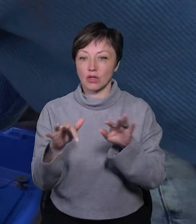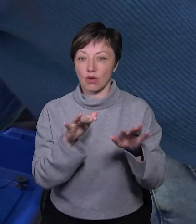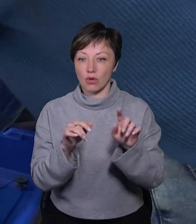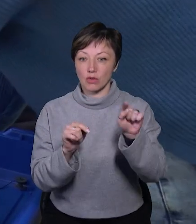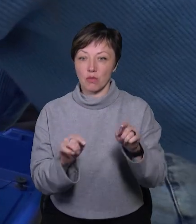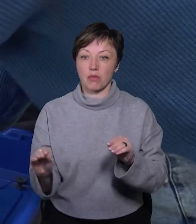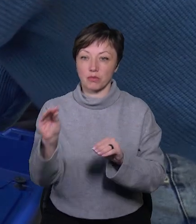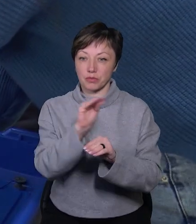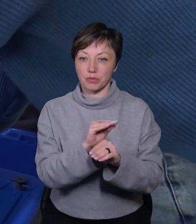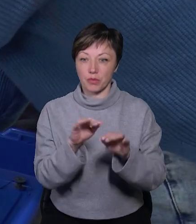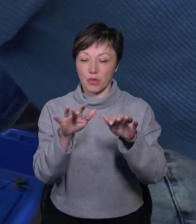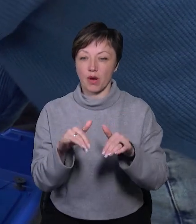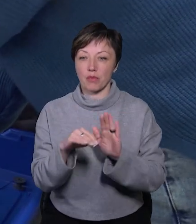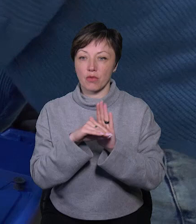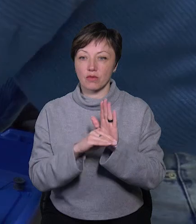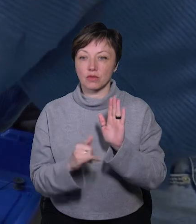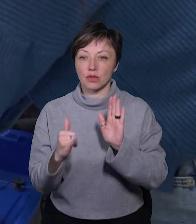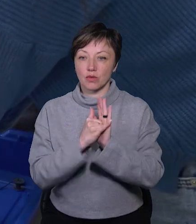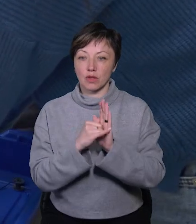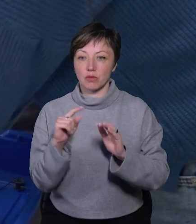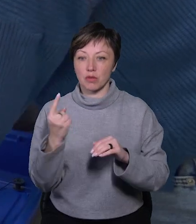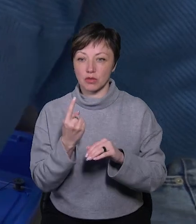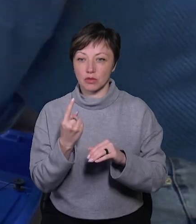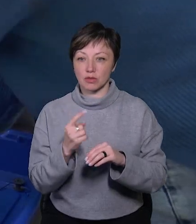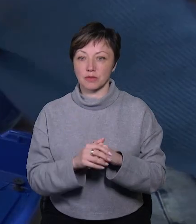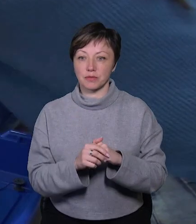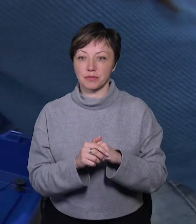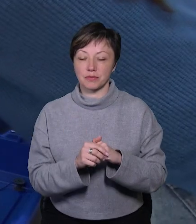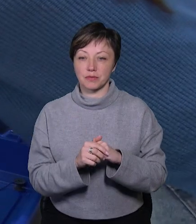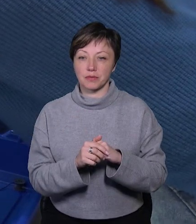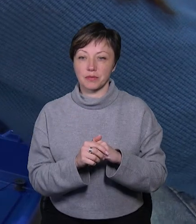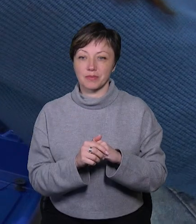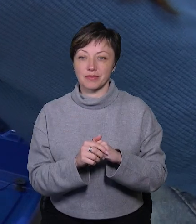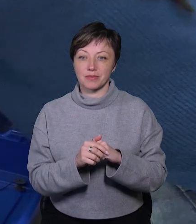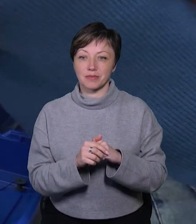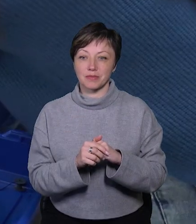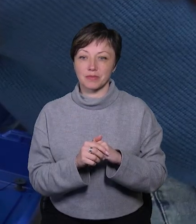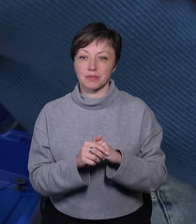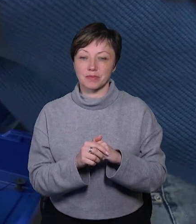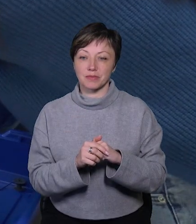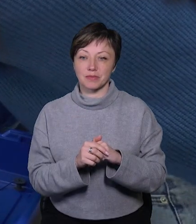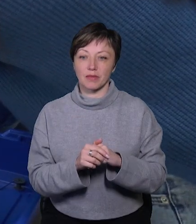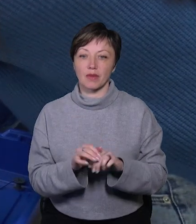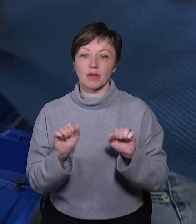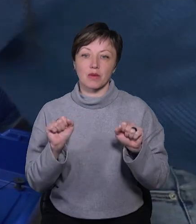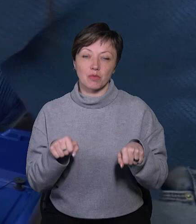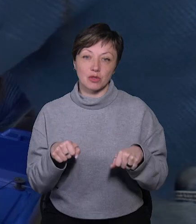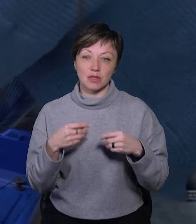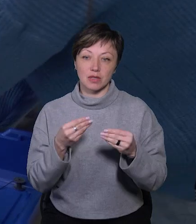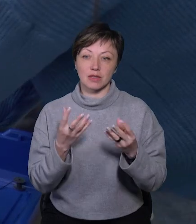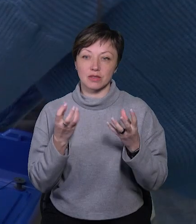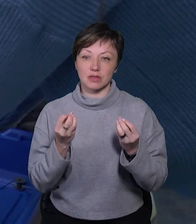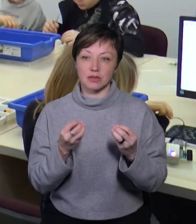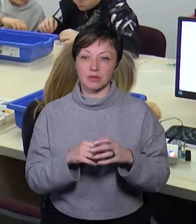перетаски, вам потрібно встановитися на прямок і можна дати їм скільки разів.